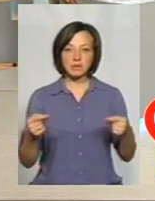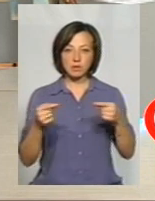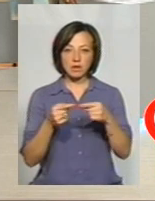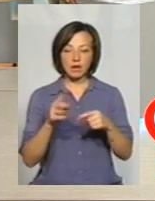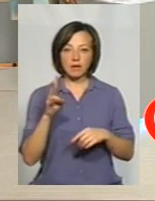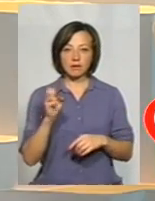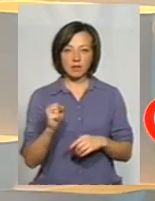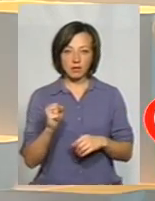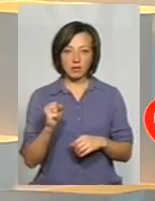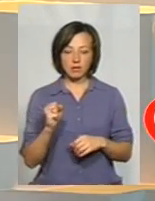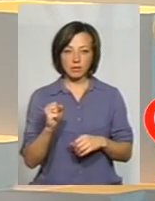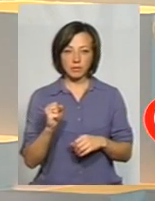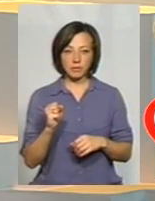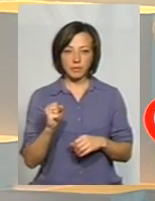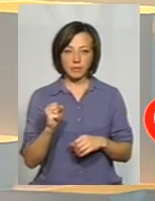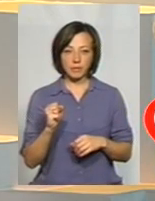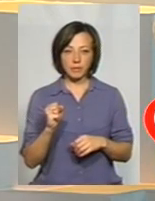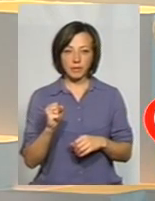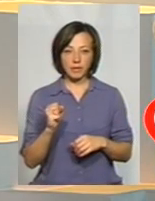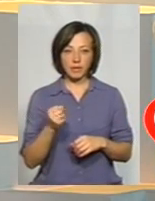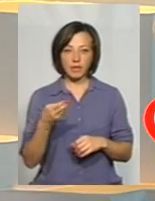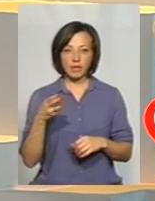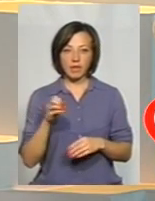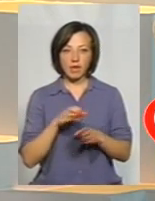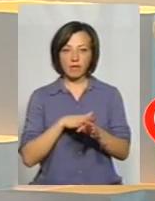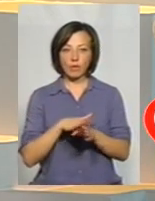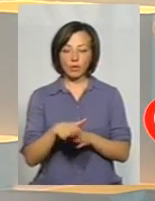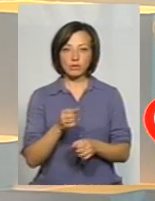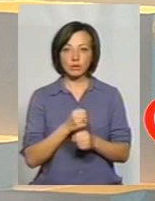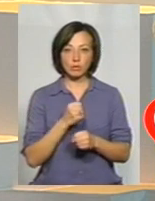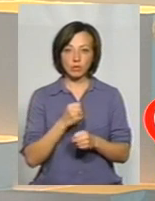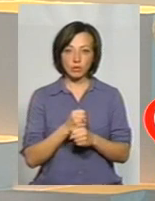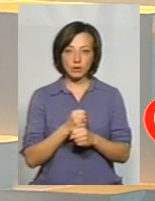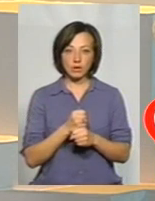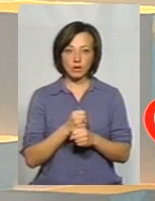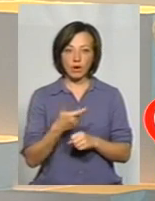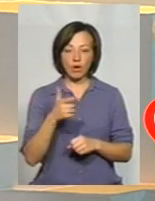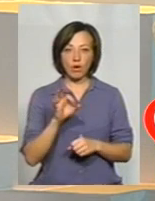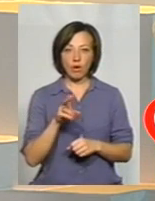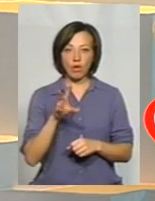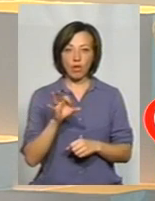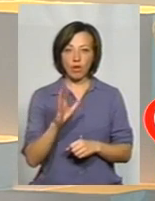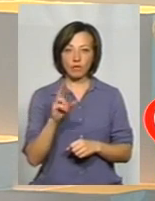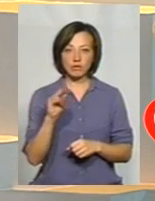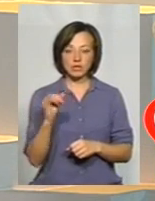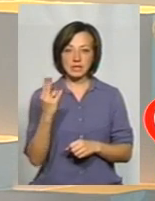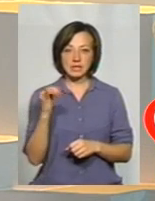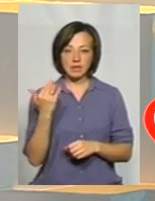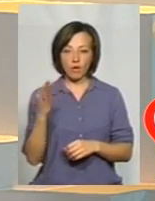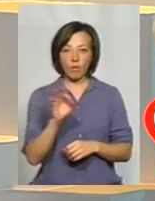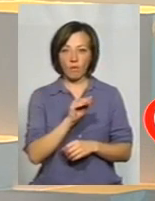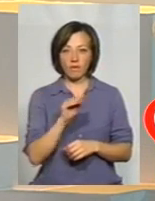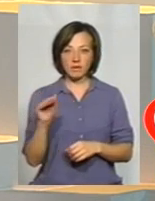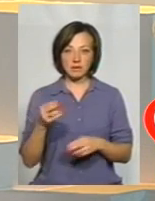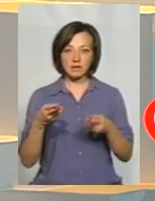ділянці, де виконуються роботи, в населеному пункті Головчинці. Їхній офіс знаходиться там,